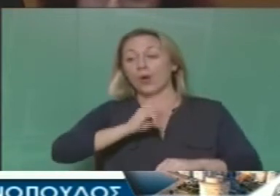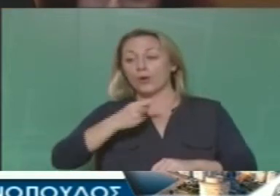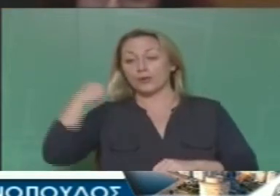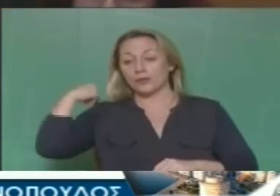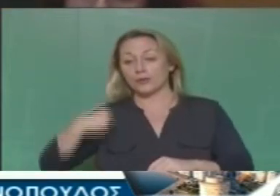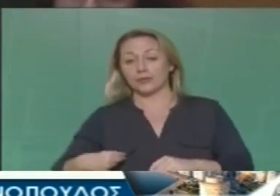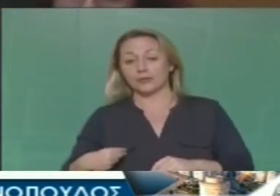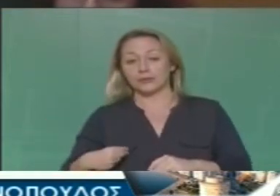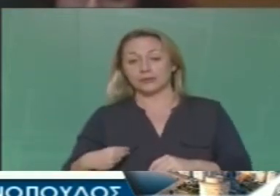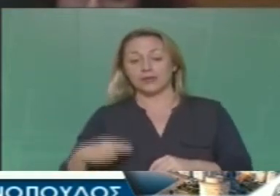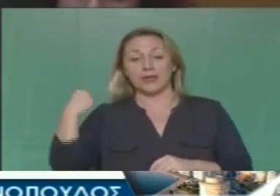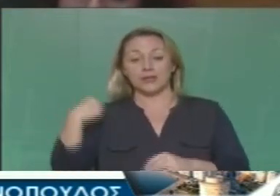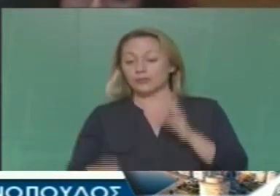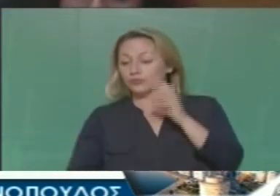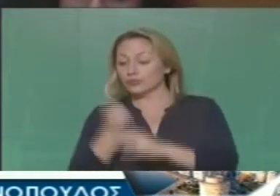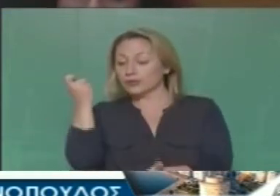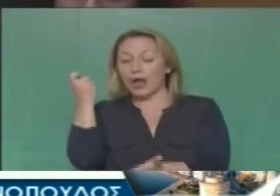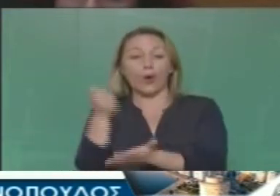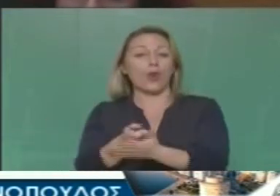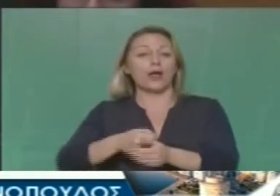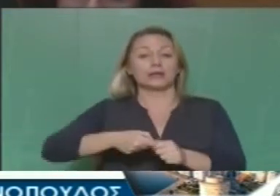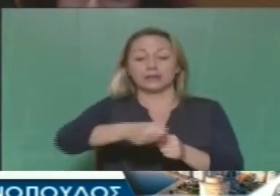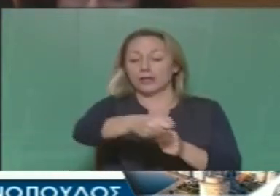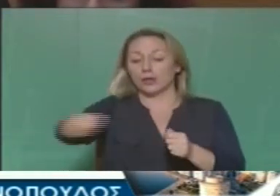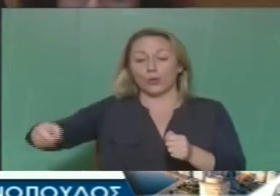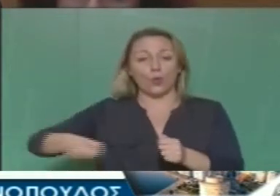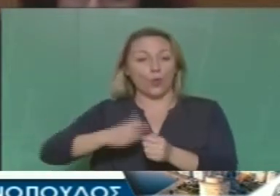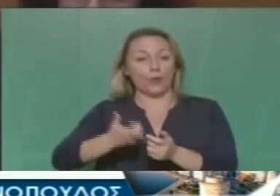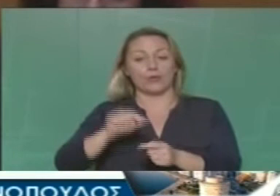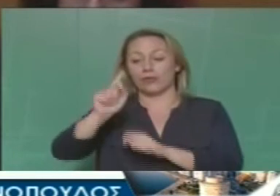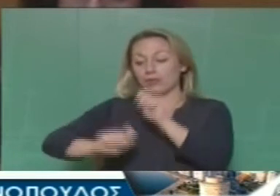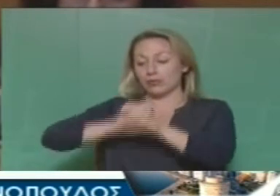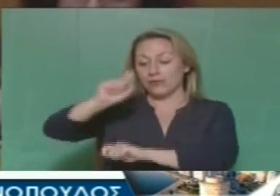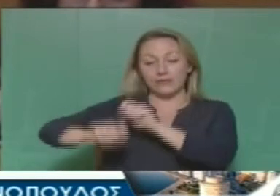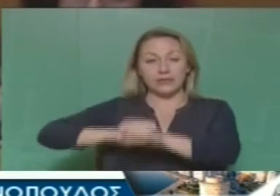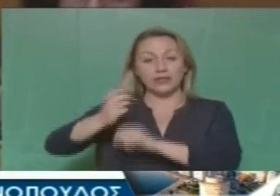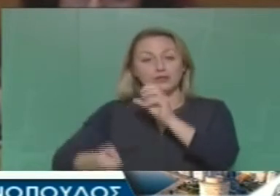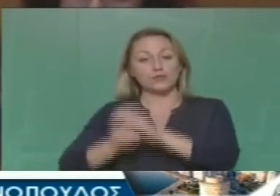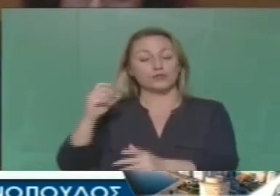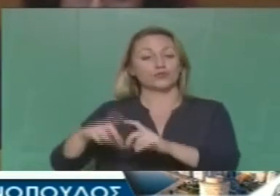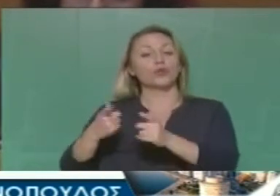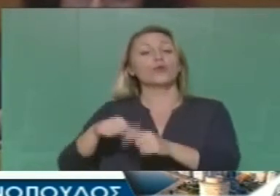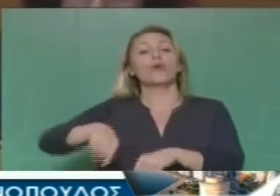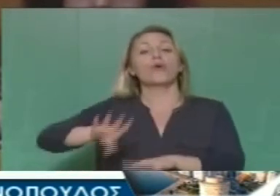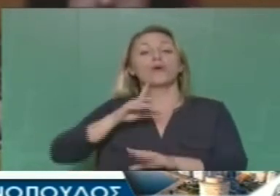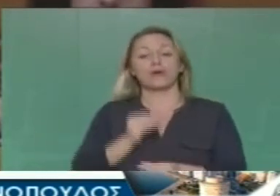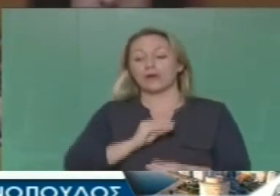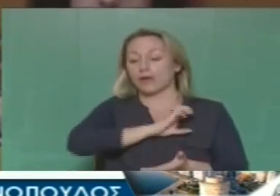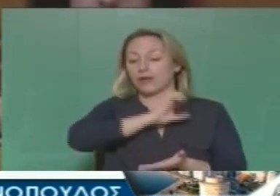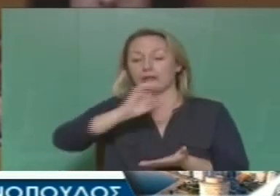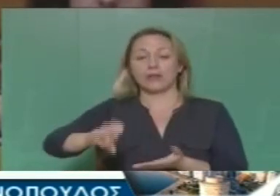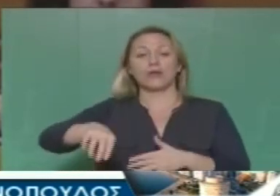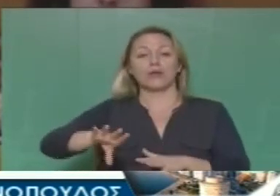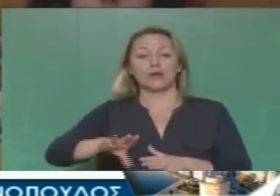κάποιο οικόπεδο να παλωτριωθεί να προχωρήσουμε τη δημιουργία νέων σχολείων ούτως ώστε να μην έχουμε τις σημερινές